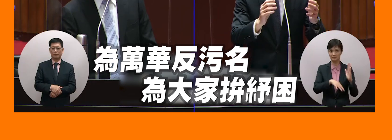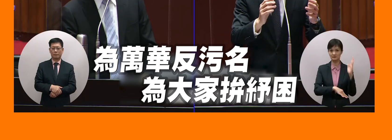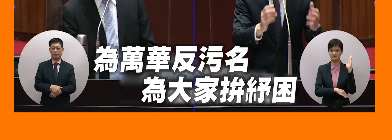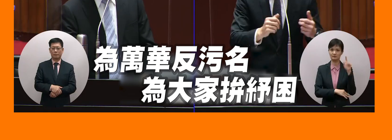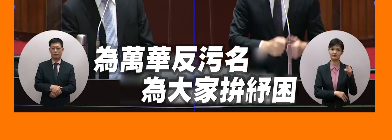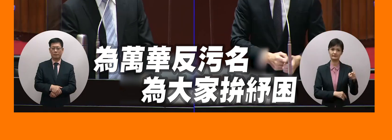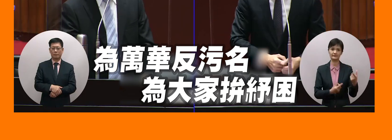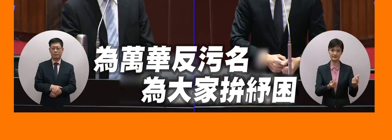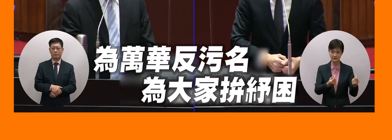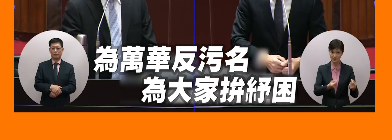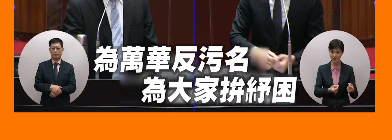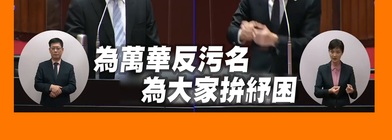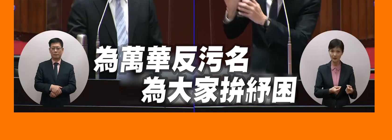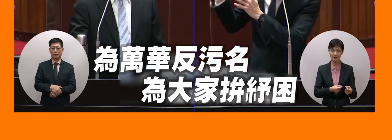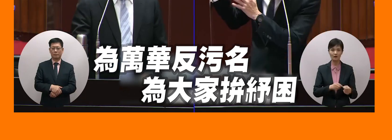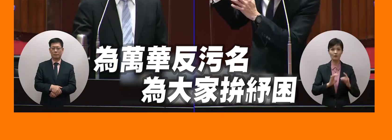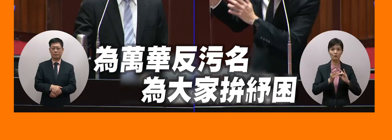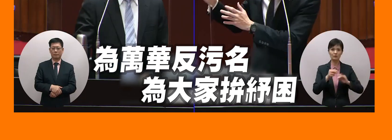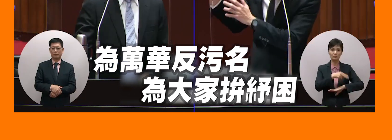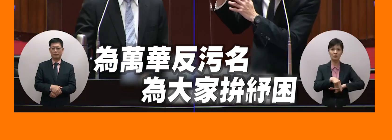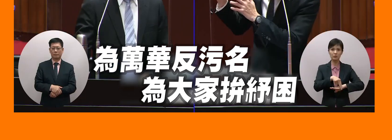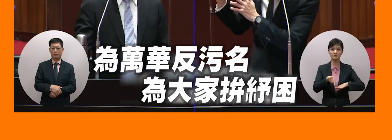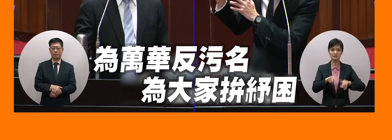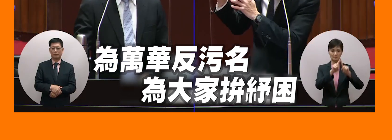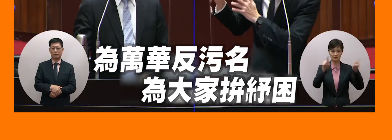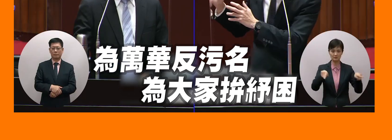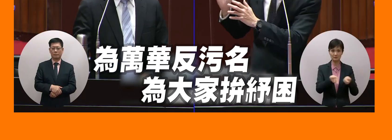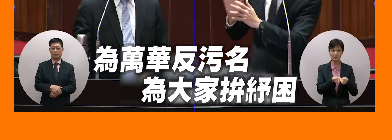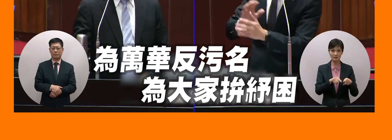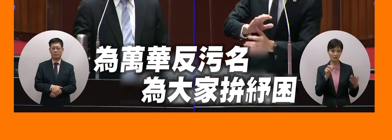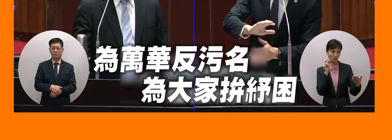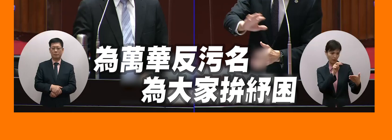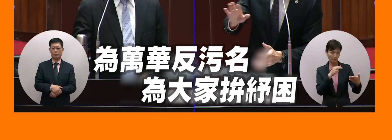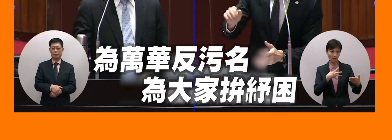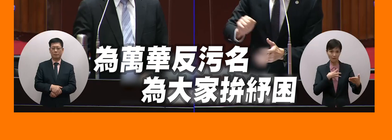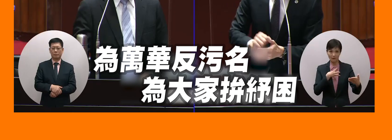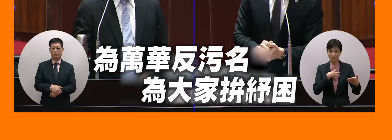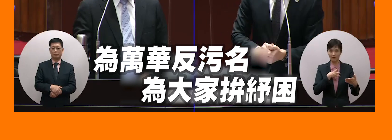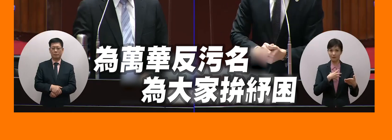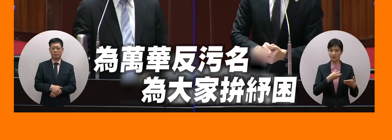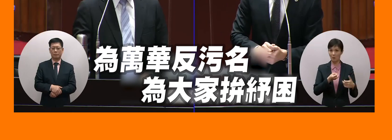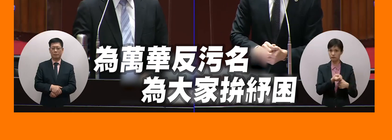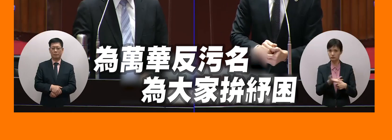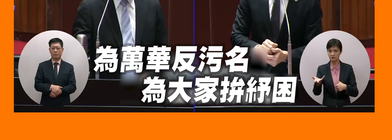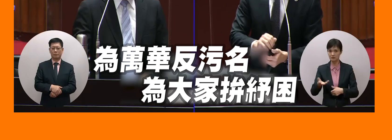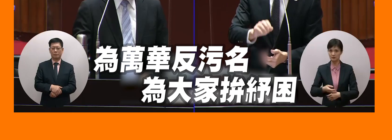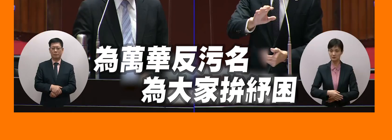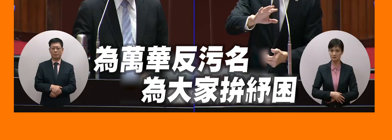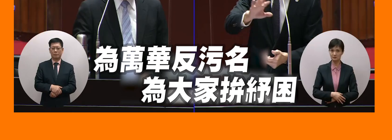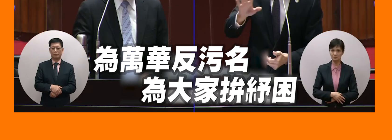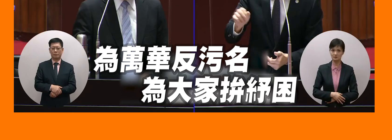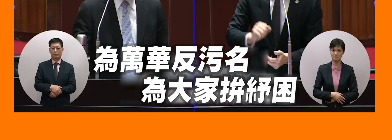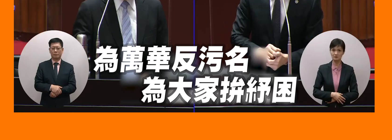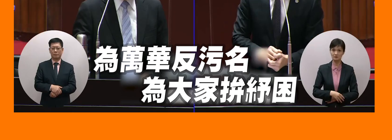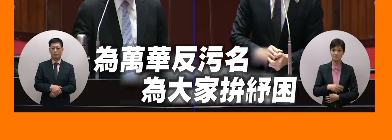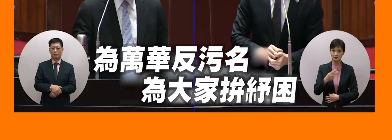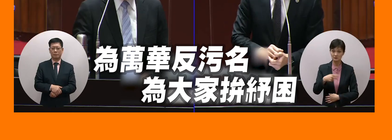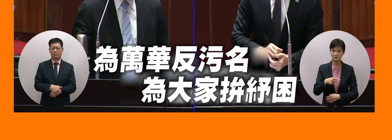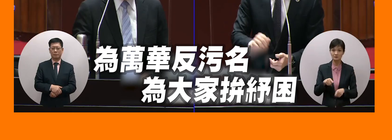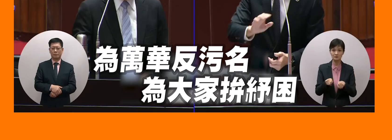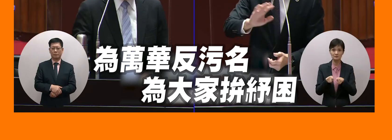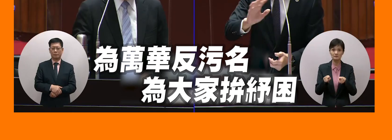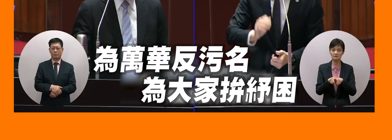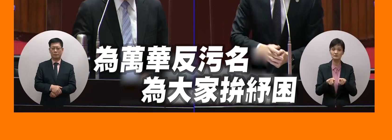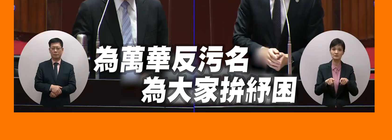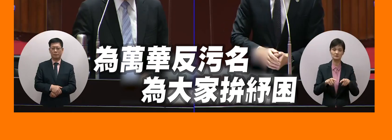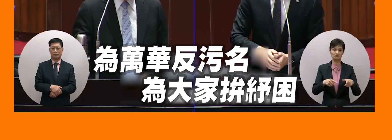也在製造嚇死啊公佈這種其實齁都跟我們一般這個一般公佈的地